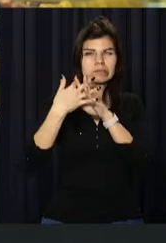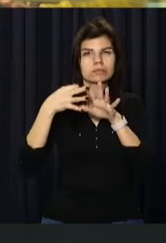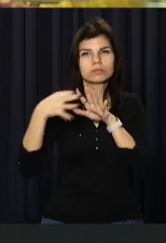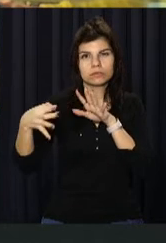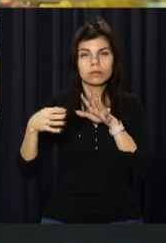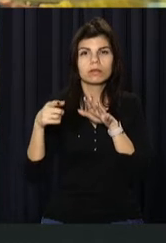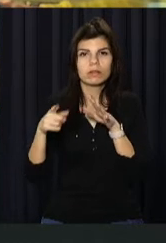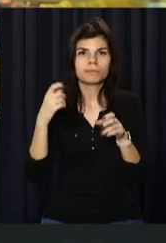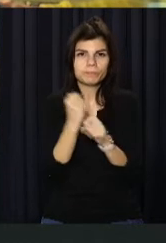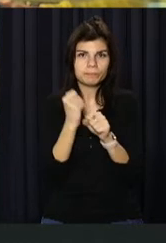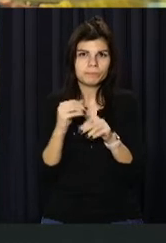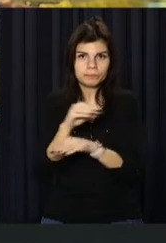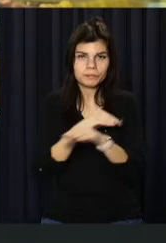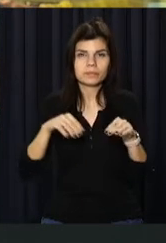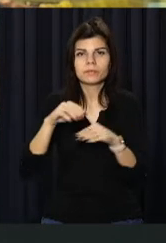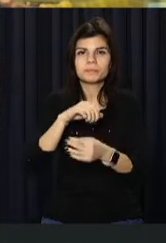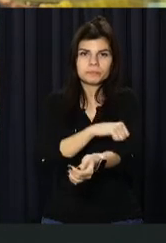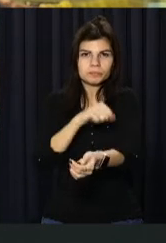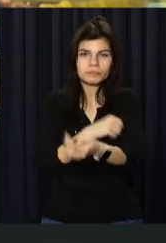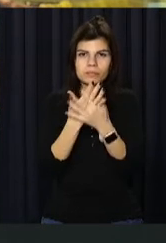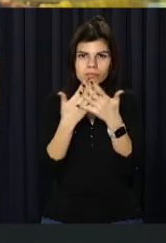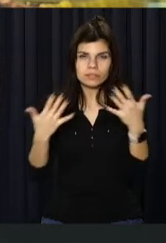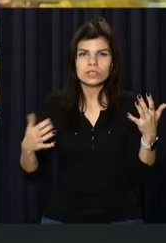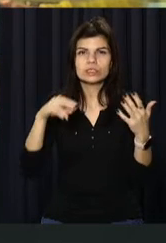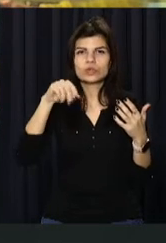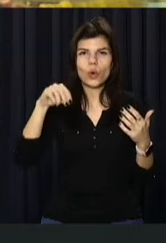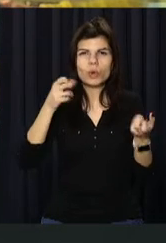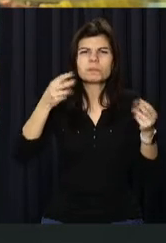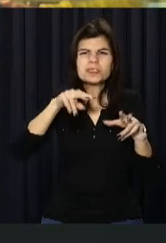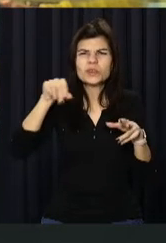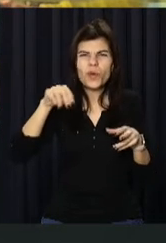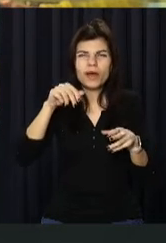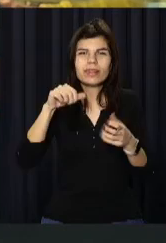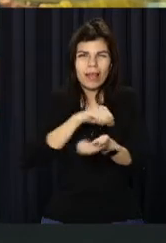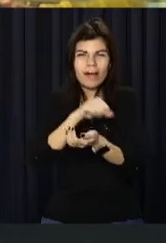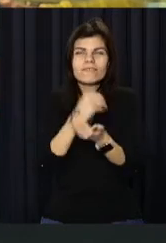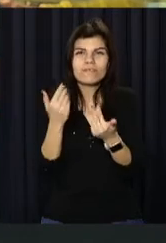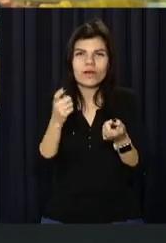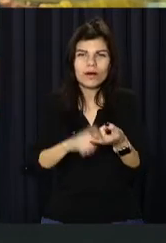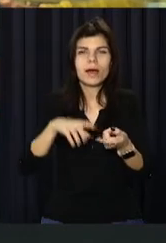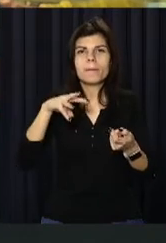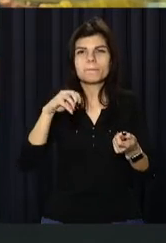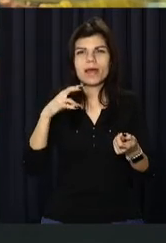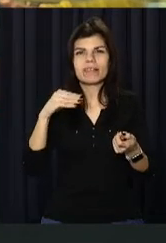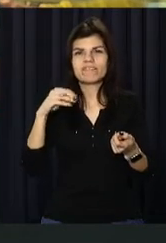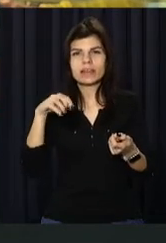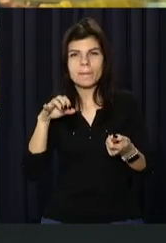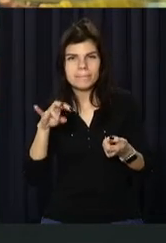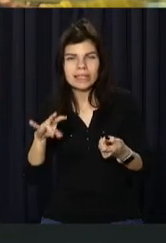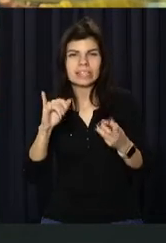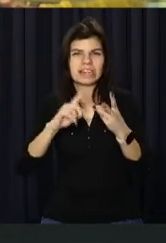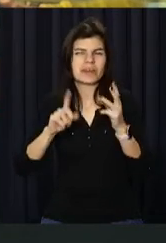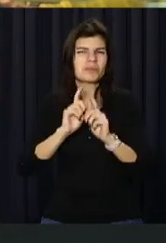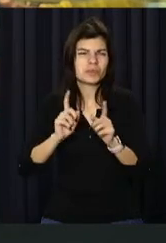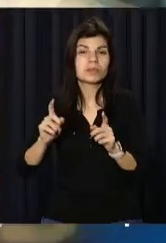налагодили виготовлення метамфітаміну, методону і солі. Збували товар через інтернет. Під час обшуків в лабораторії правоохоронці